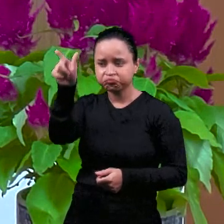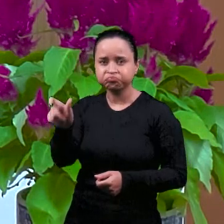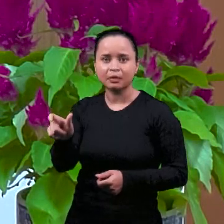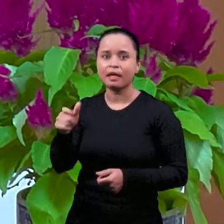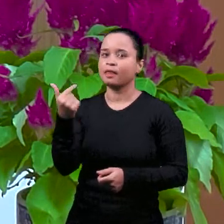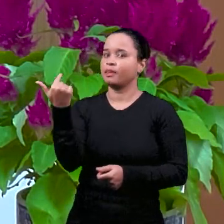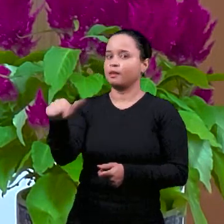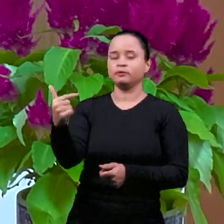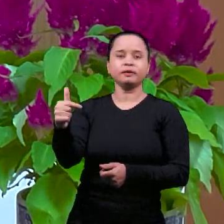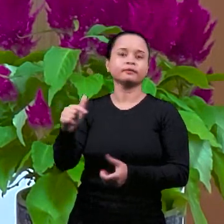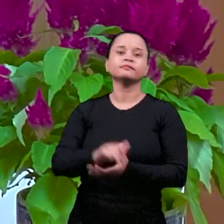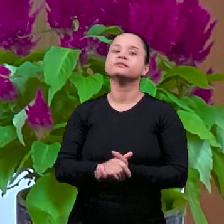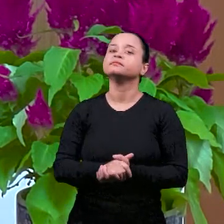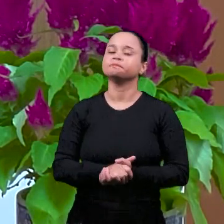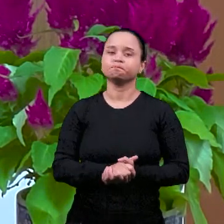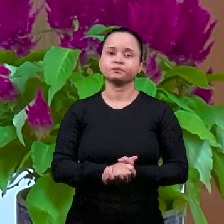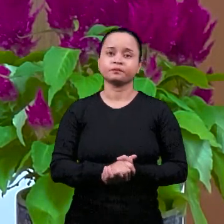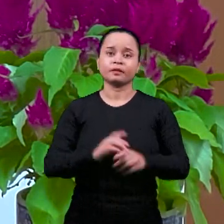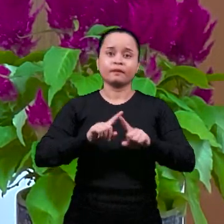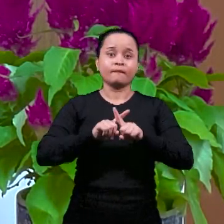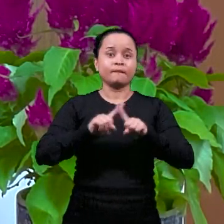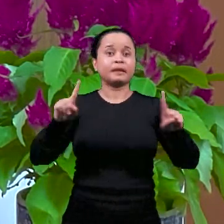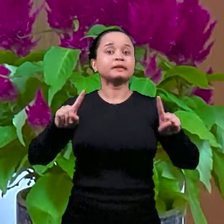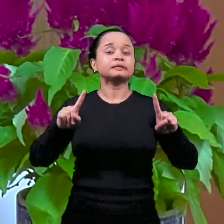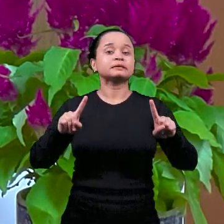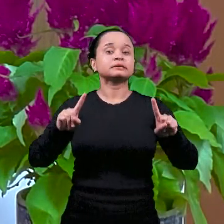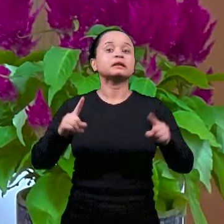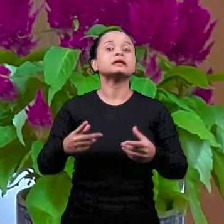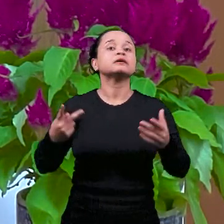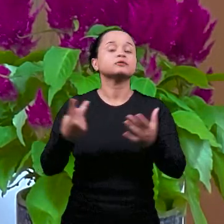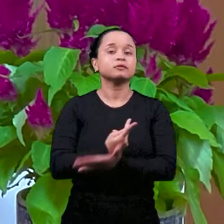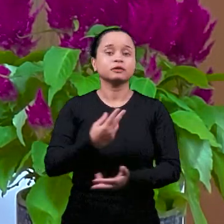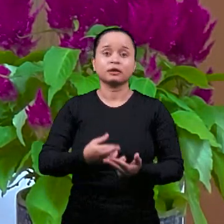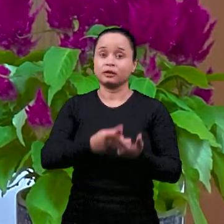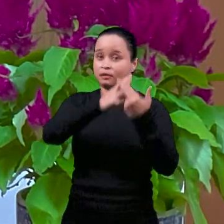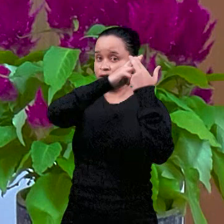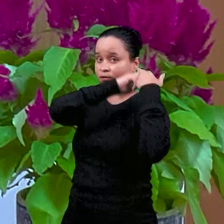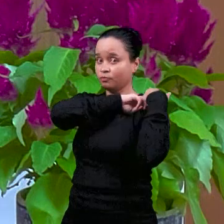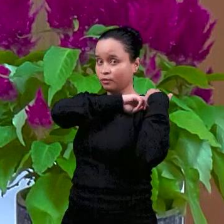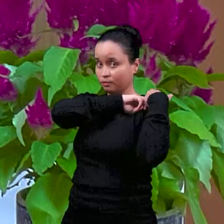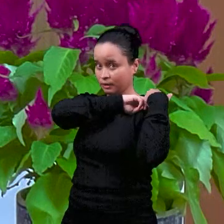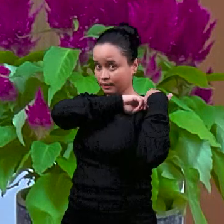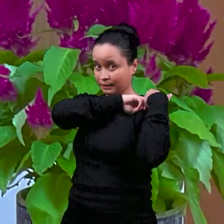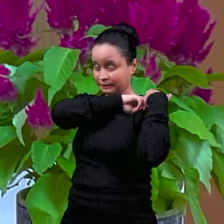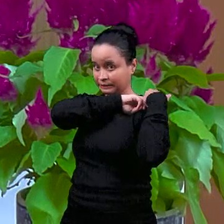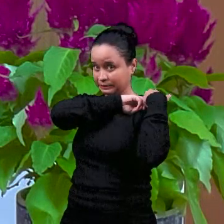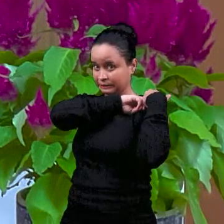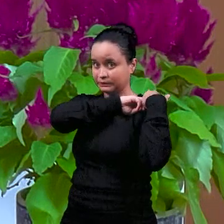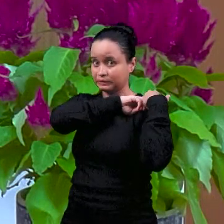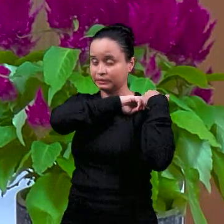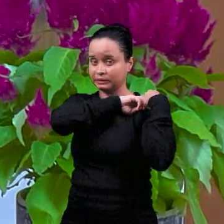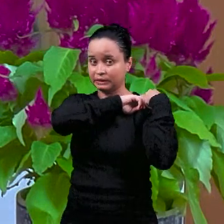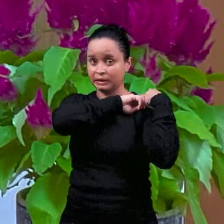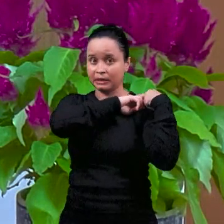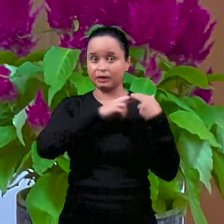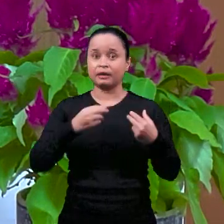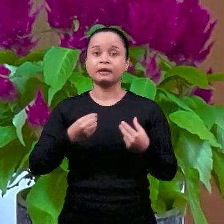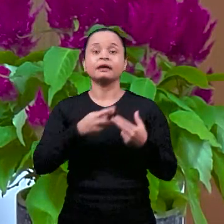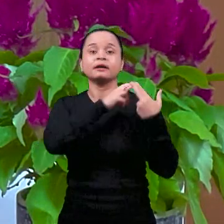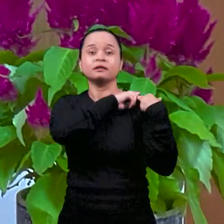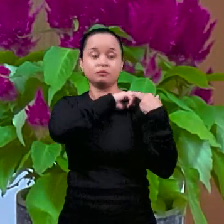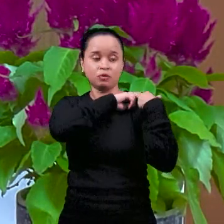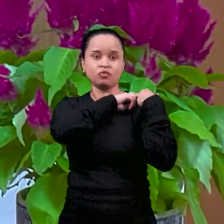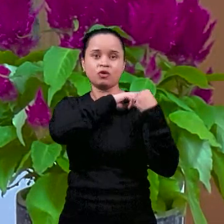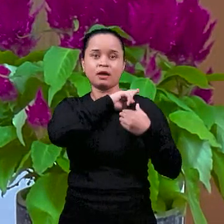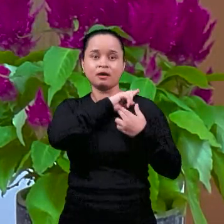имею. Но он переложил ответственность свою для того,